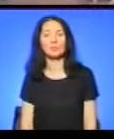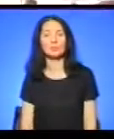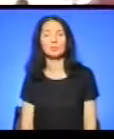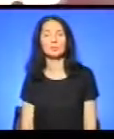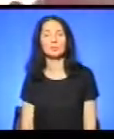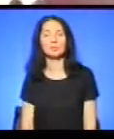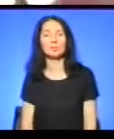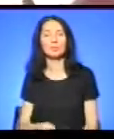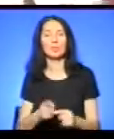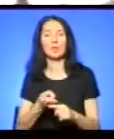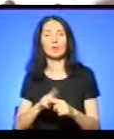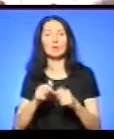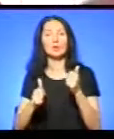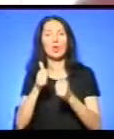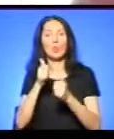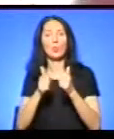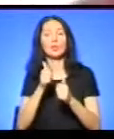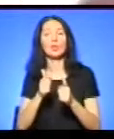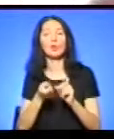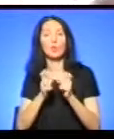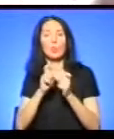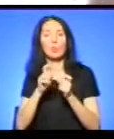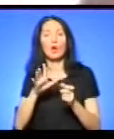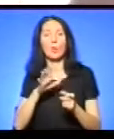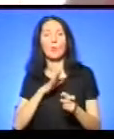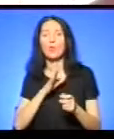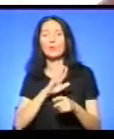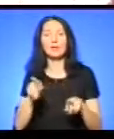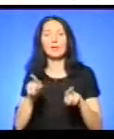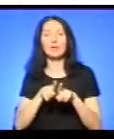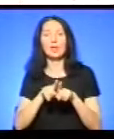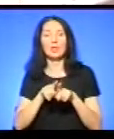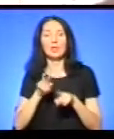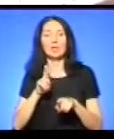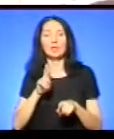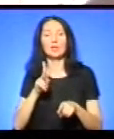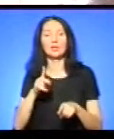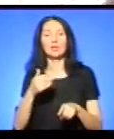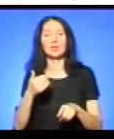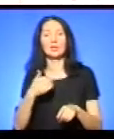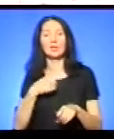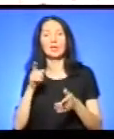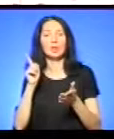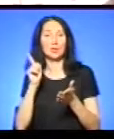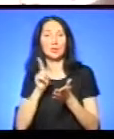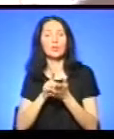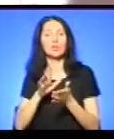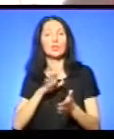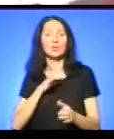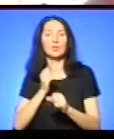Цей поєдинок був не такий, яким я довжен був його відробити.